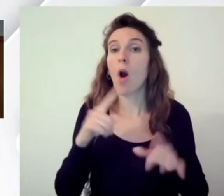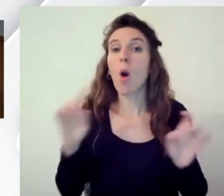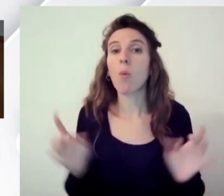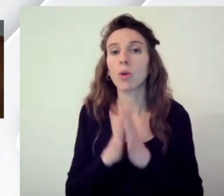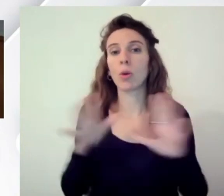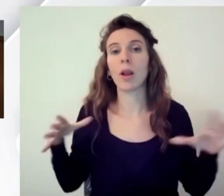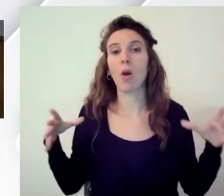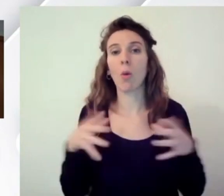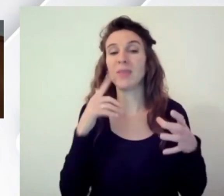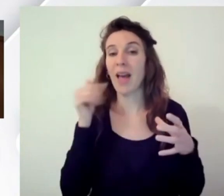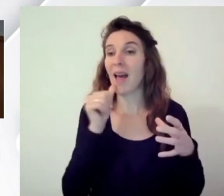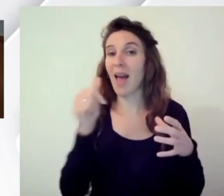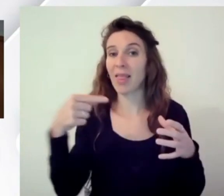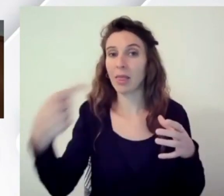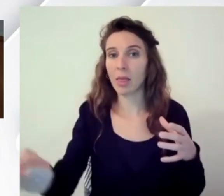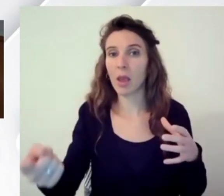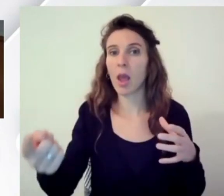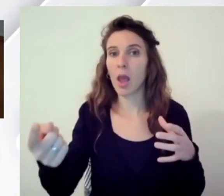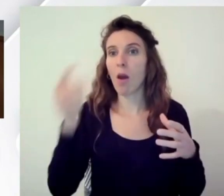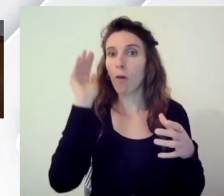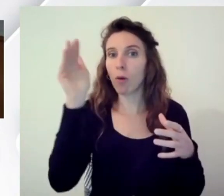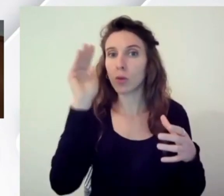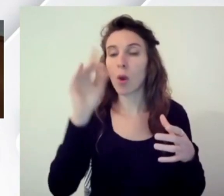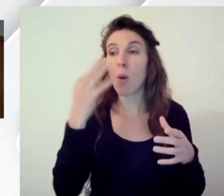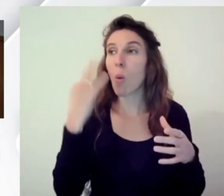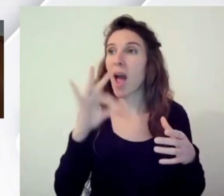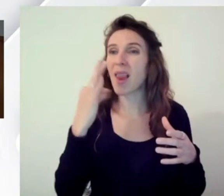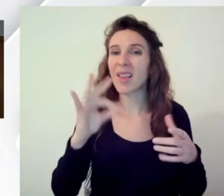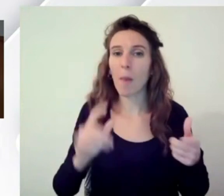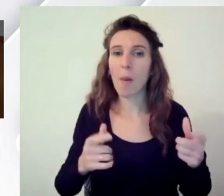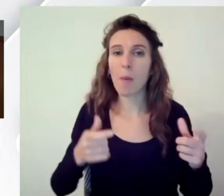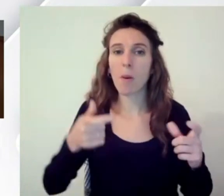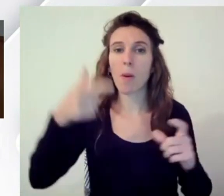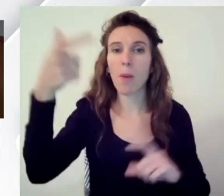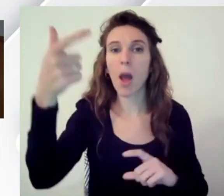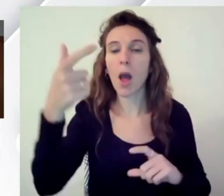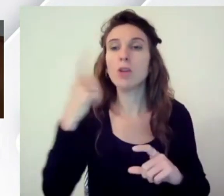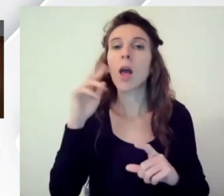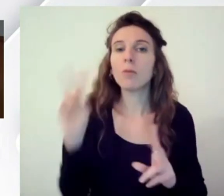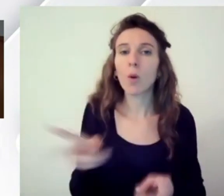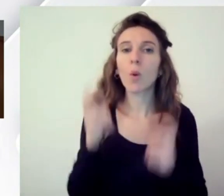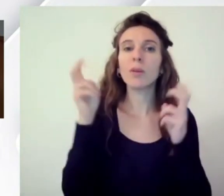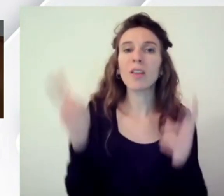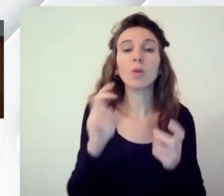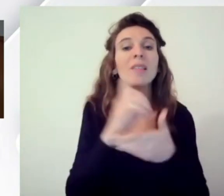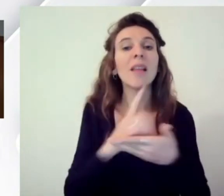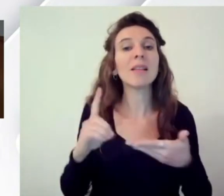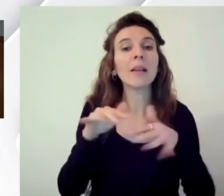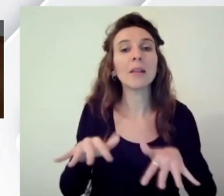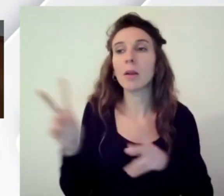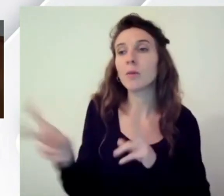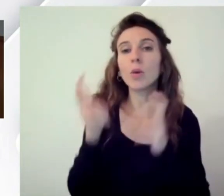prossimi di riuscire a alzare la qualità in maniera incredibile tutti useranno pezzi del design system che continueremo a migliorare